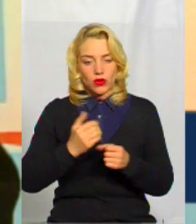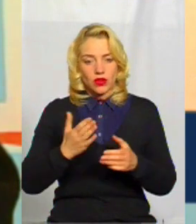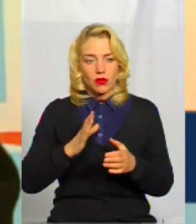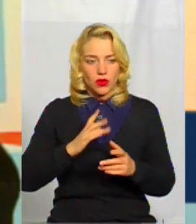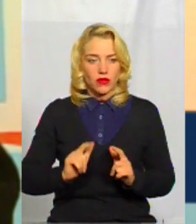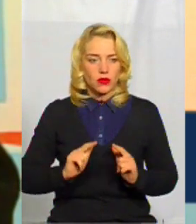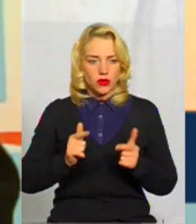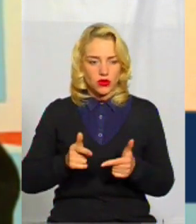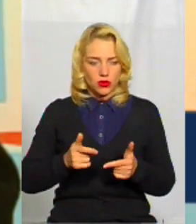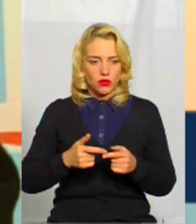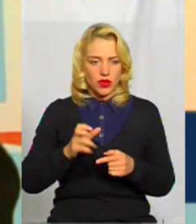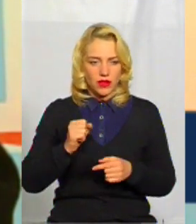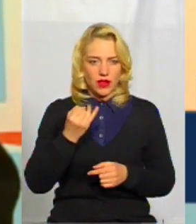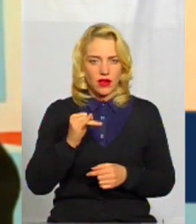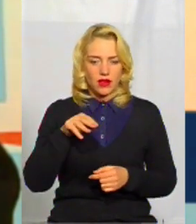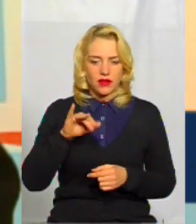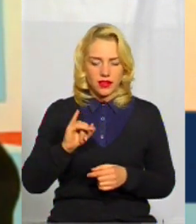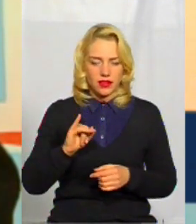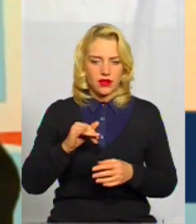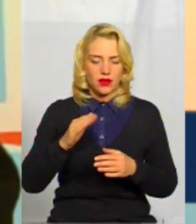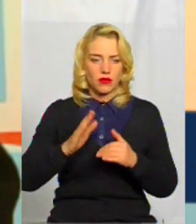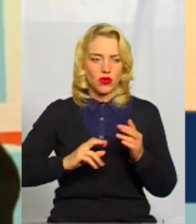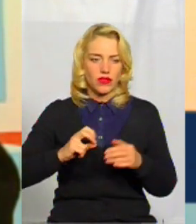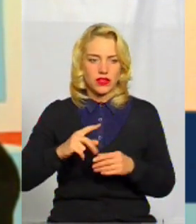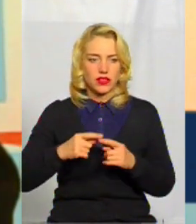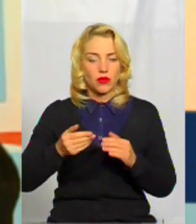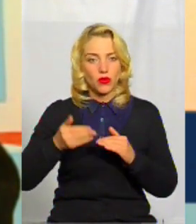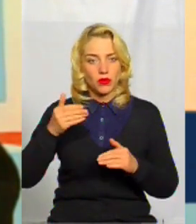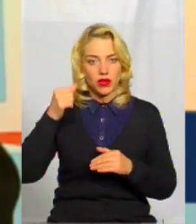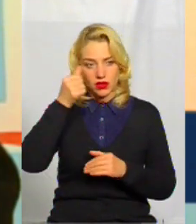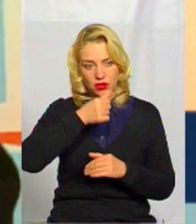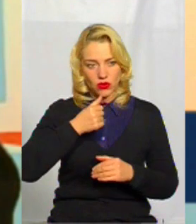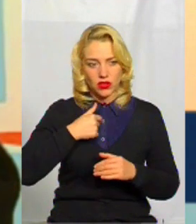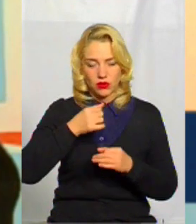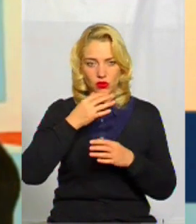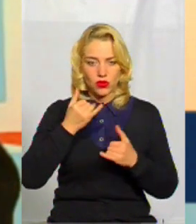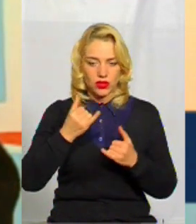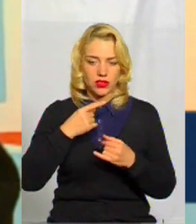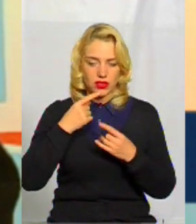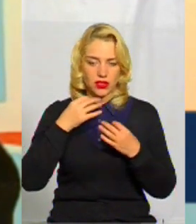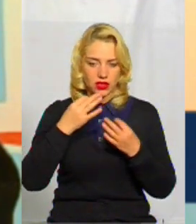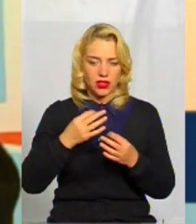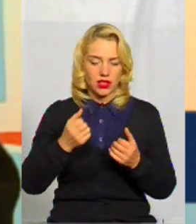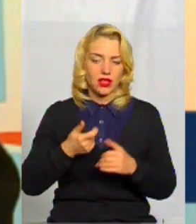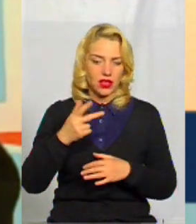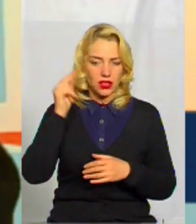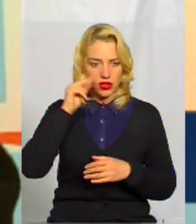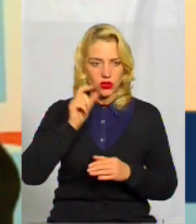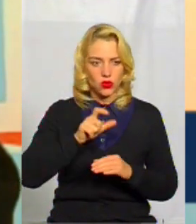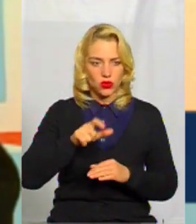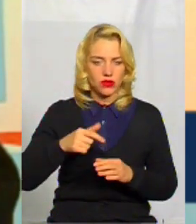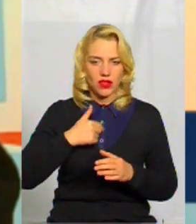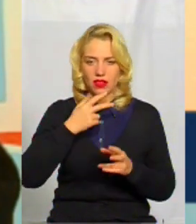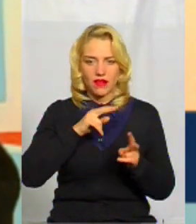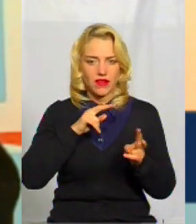у львівську політехніку якраз на IT-професію. Попередні роки, ну, я зараз не можу сказати кількість учнів, тому що я просто не